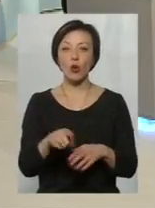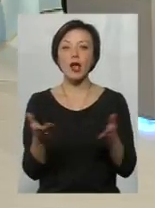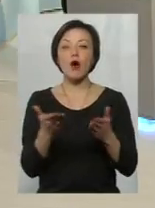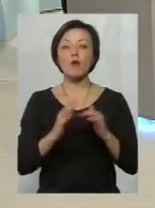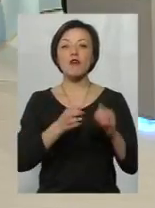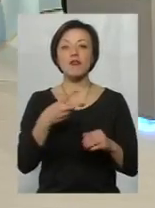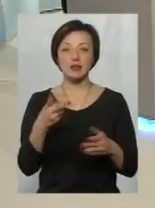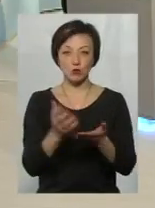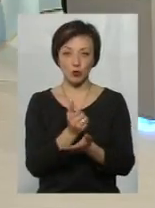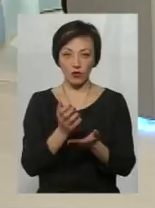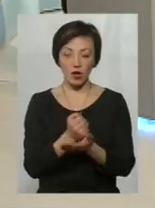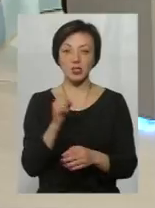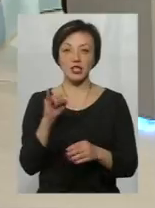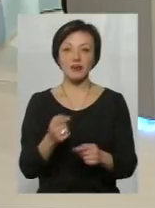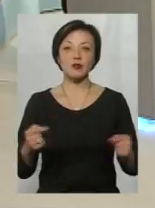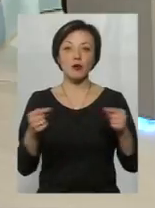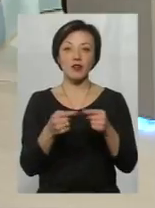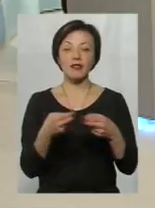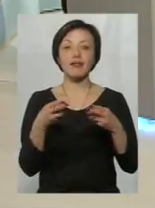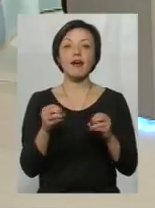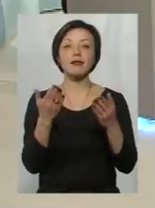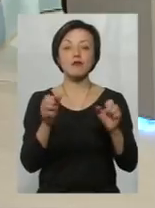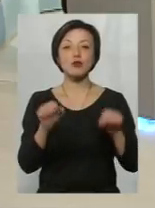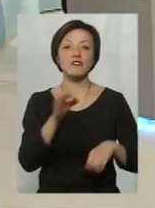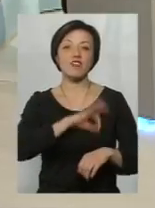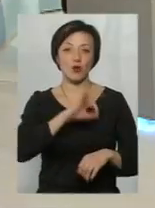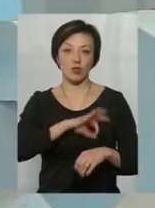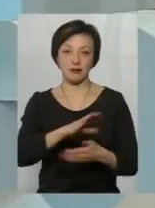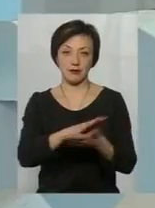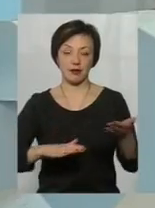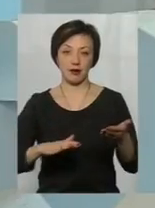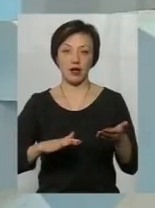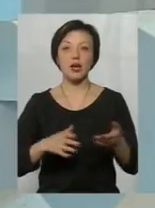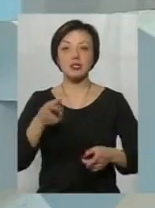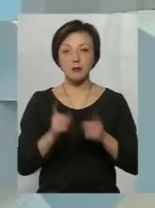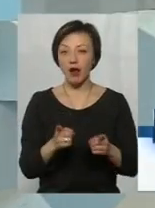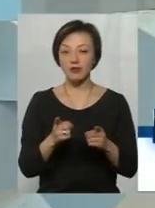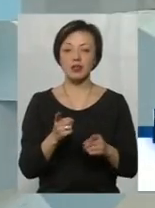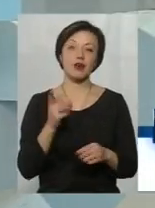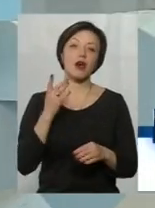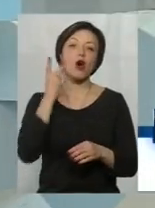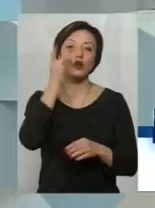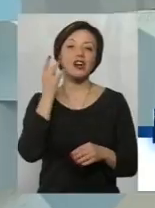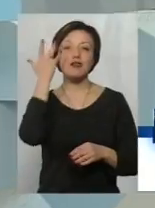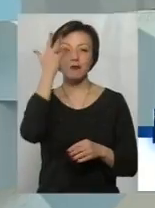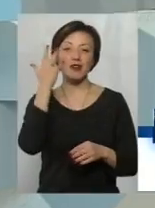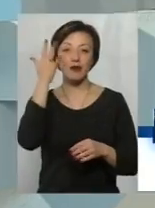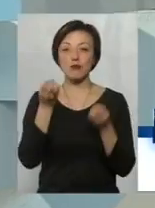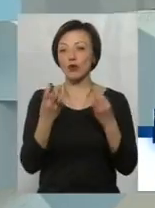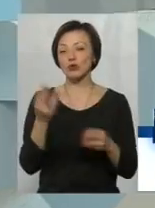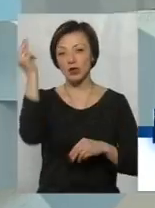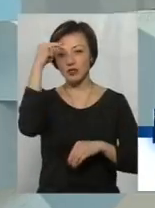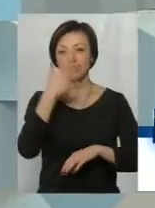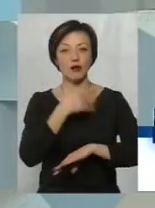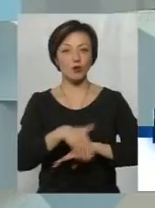яку професію ти здобуваєш, і відповідно, де ти зможеш її використати. Тому що справді рожеві окуляри і бажання просто навчатися за